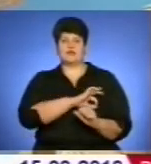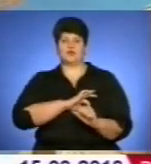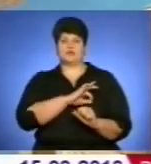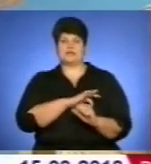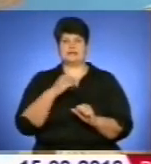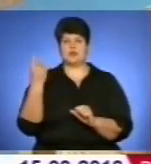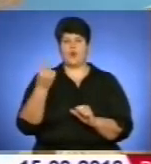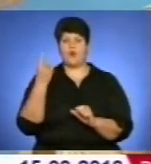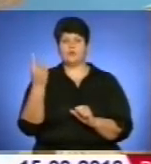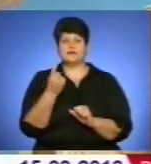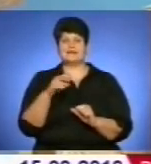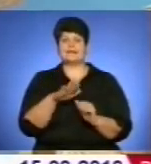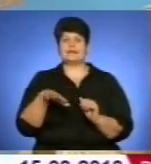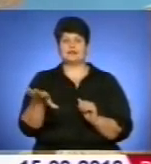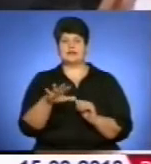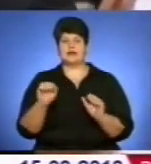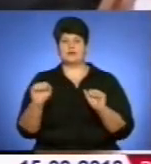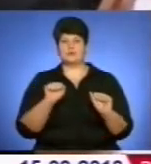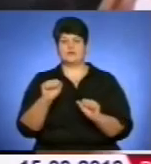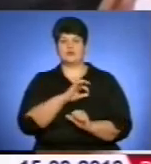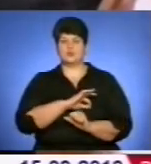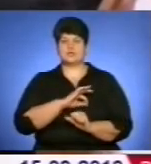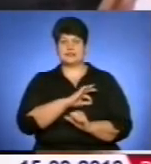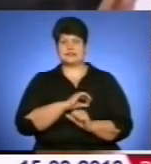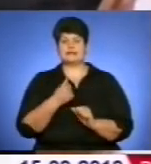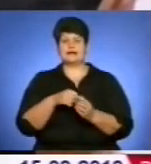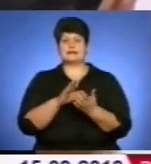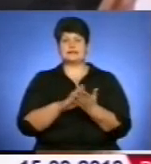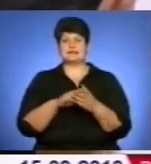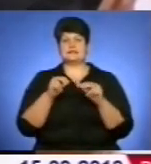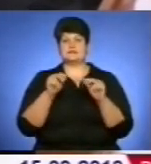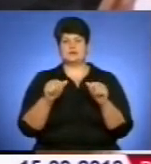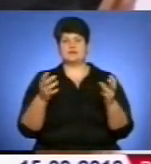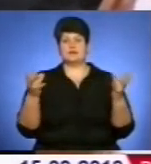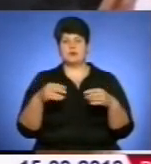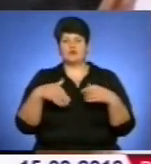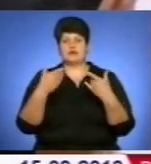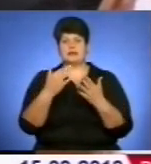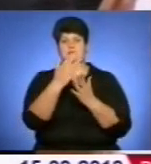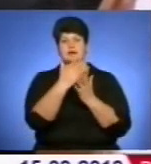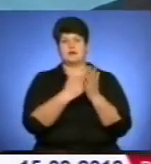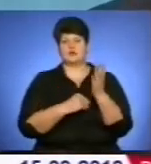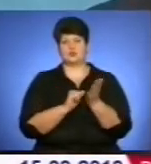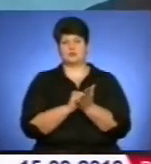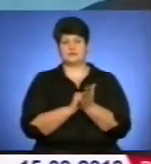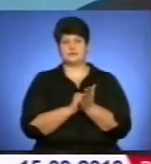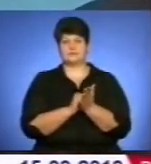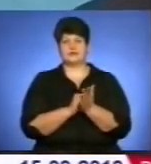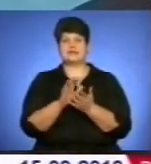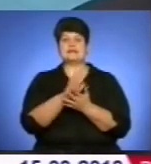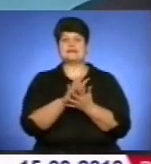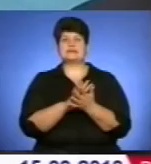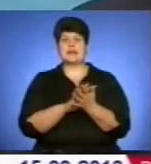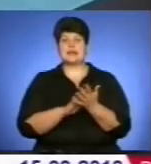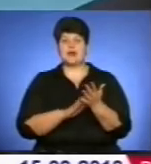відбувається державна реєстрація речових прав на нерухоме майно в Державному реєстрі прав відповідними спеціалістами реєстраційної